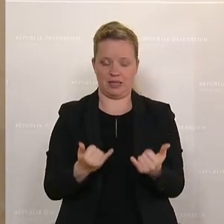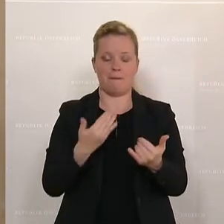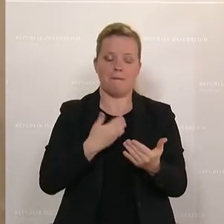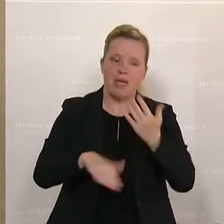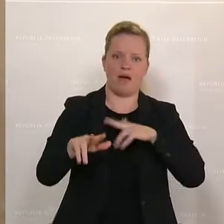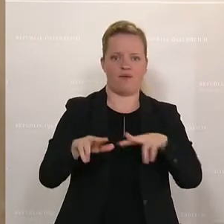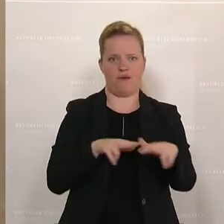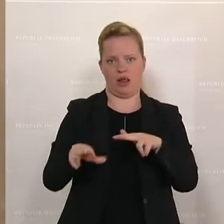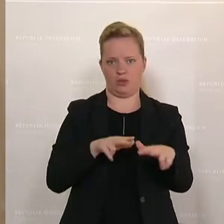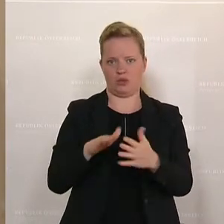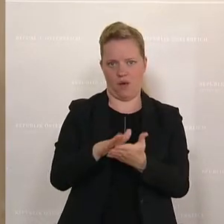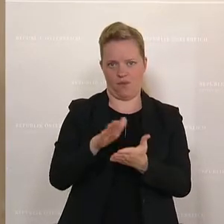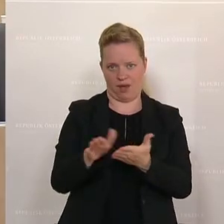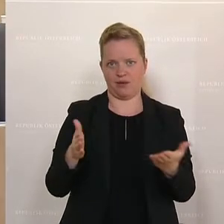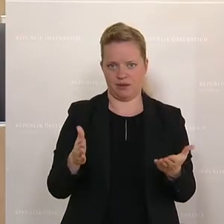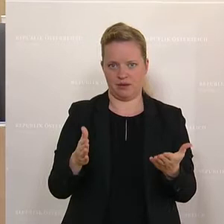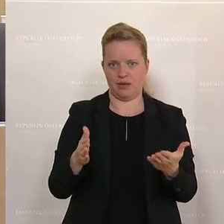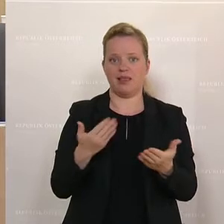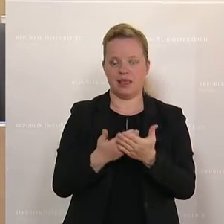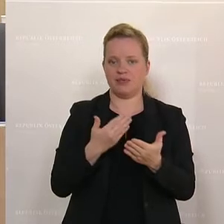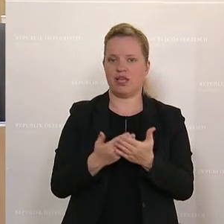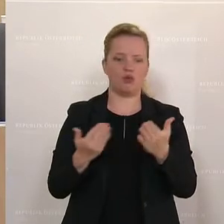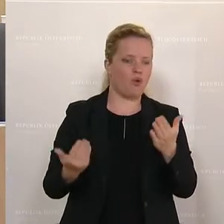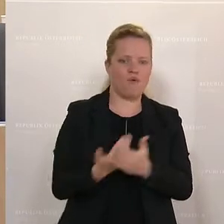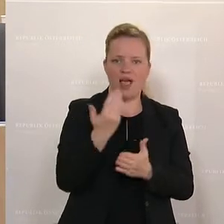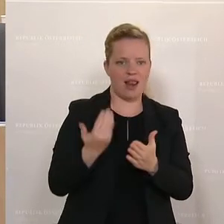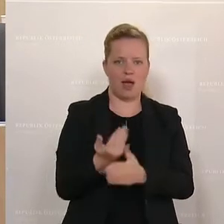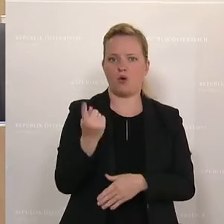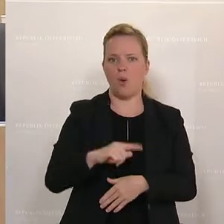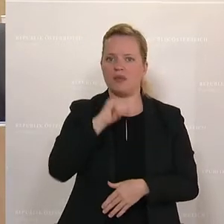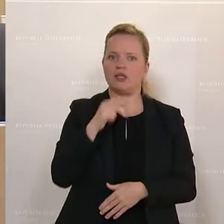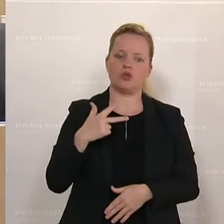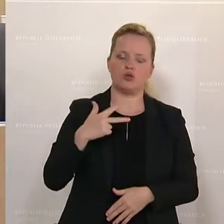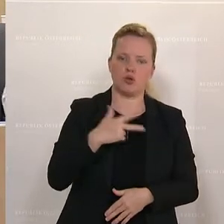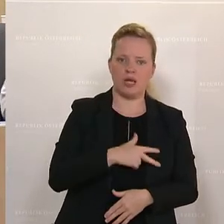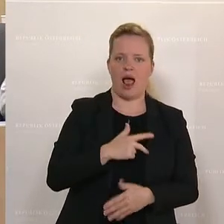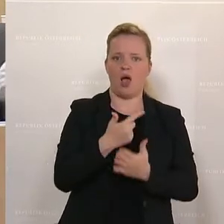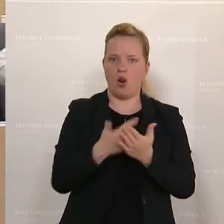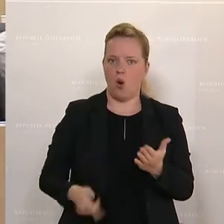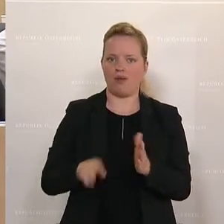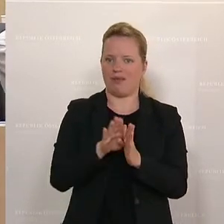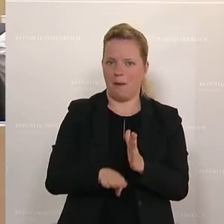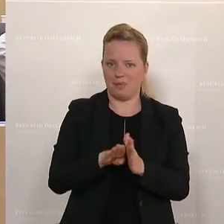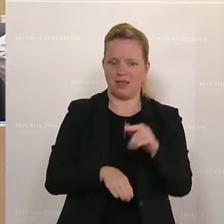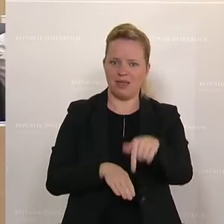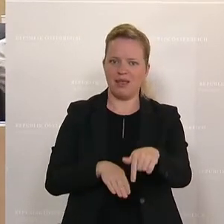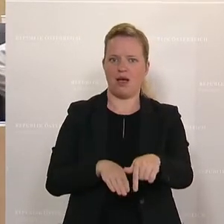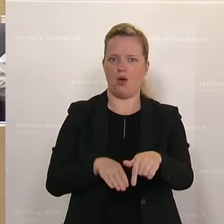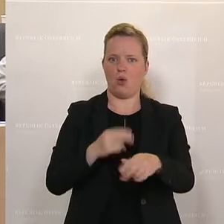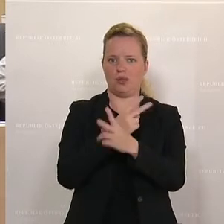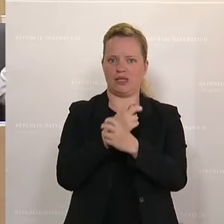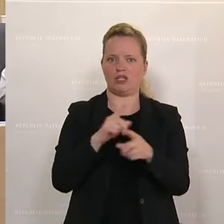Und diese Novelle führt nicht dazu, dass wir Lohn- und Sozialdumping in Österreich auch in diesem